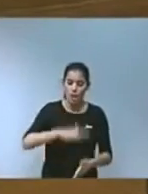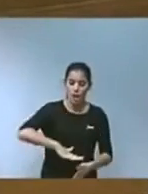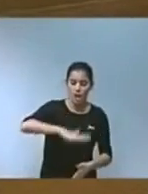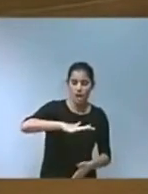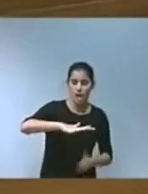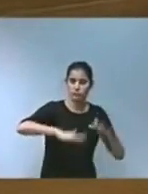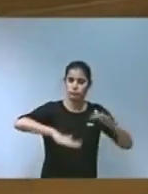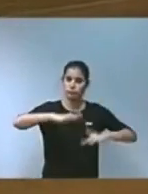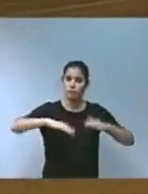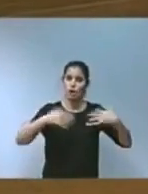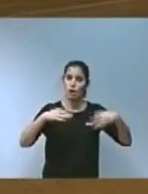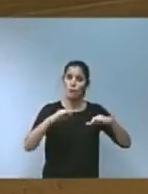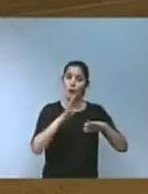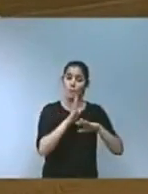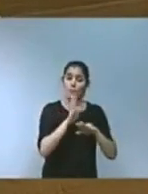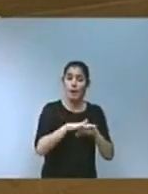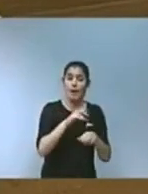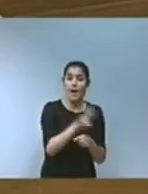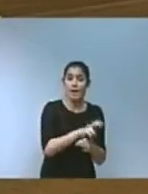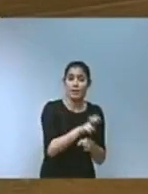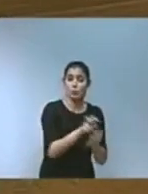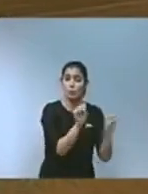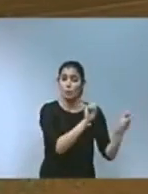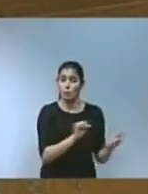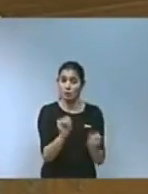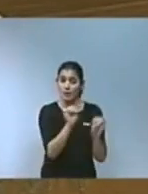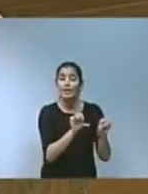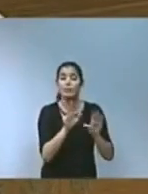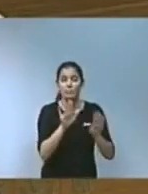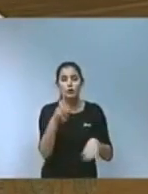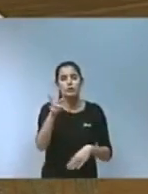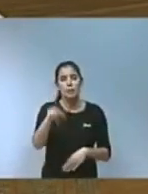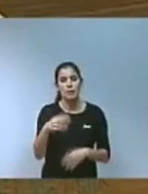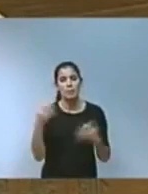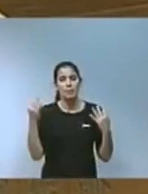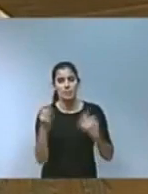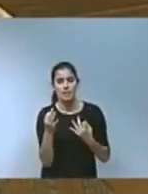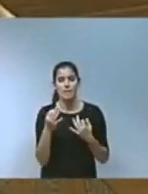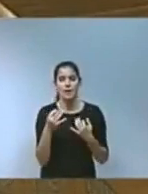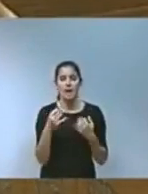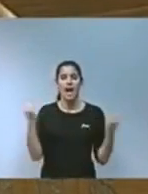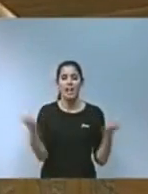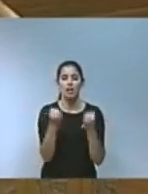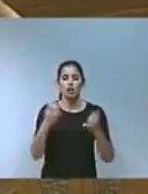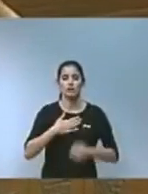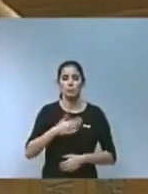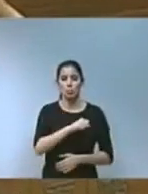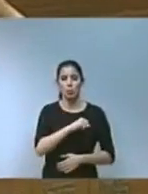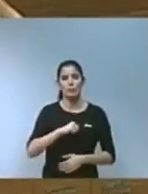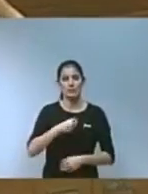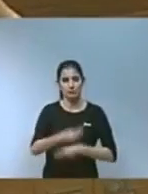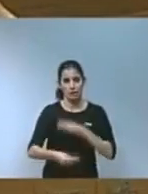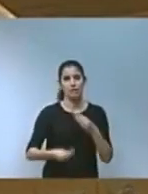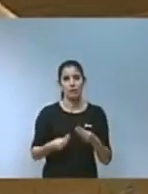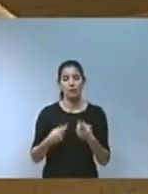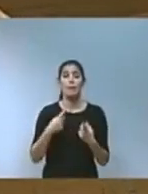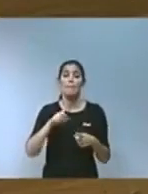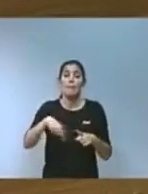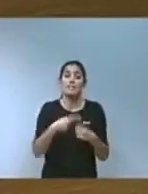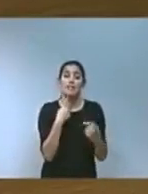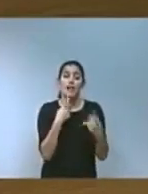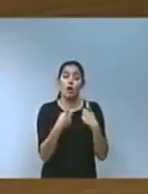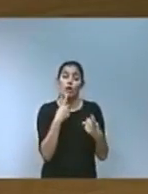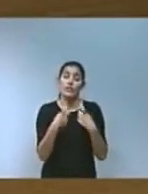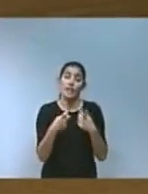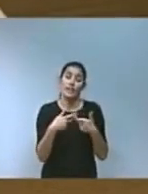'agricultura i la biodiversitat de la nostra terra haurem de cometre diverses però necessàries accions pròpies i negociar i fiscalitzar les altres